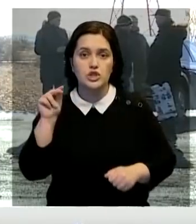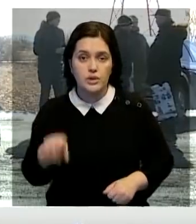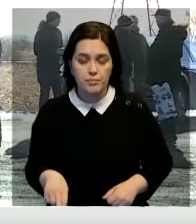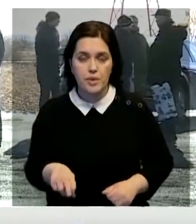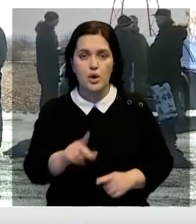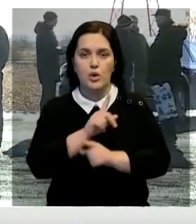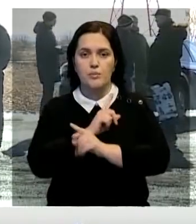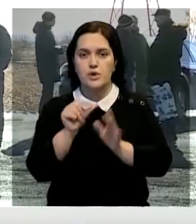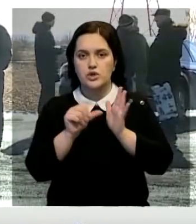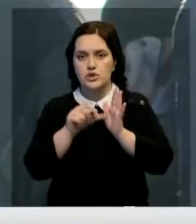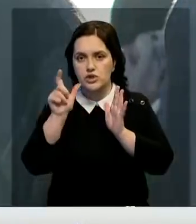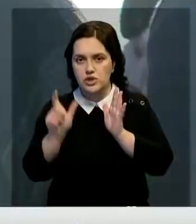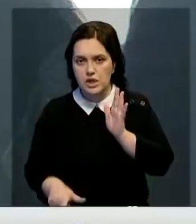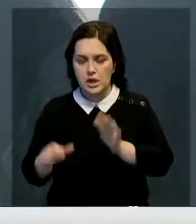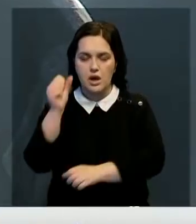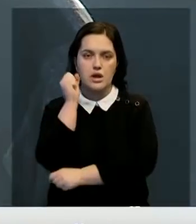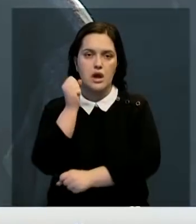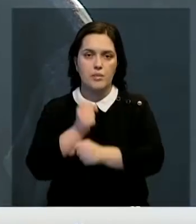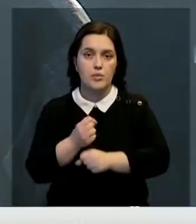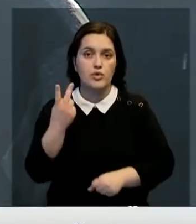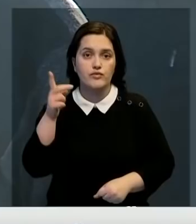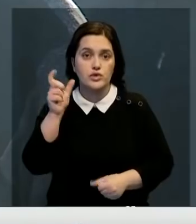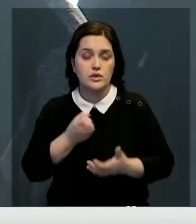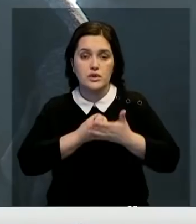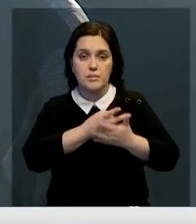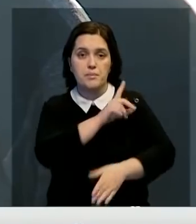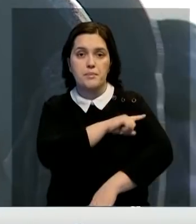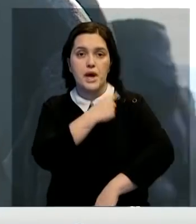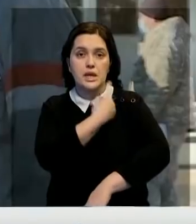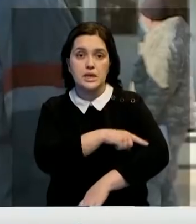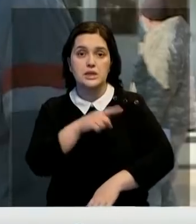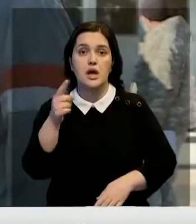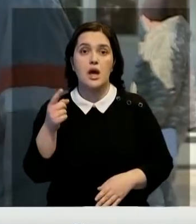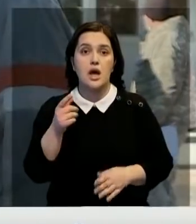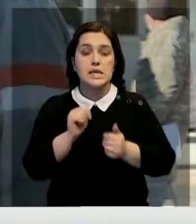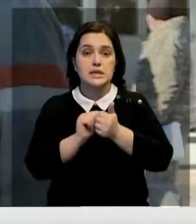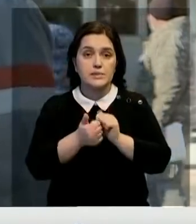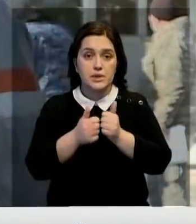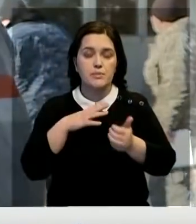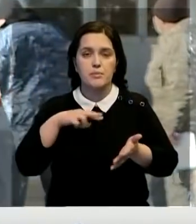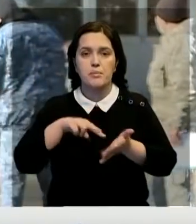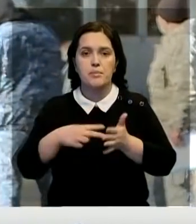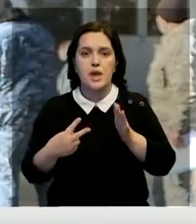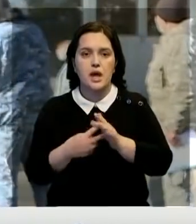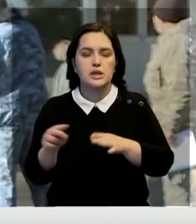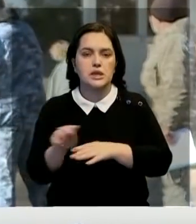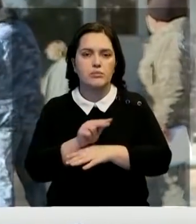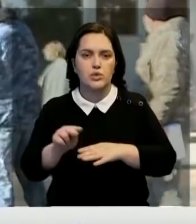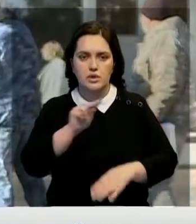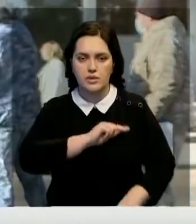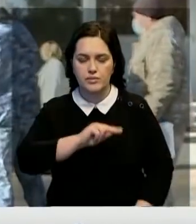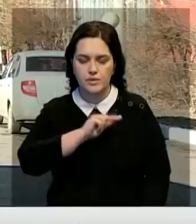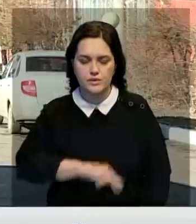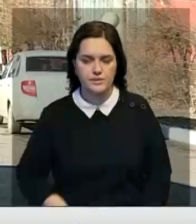жизни шестерых горняков, еще двое в реанимации. На шахте сообщили, смена проводила плановые ремонтные